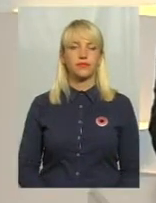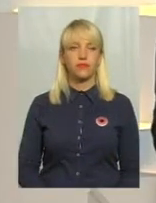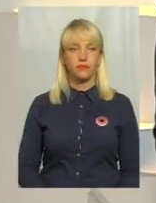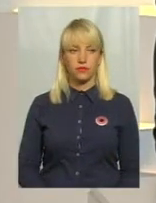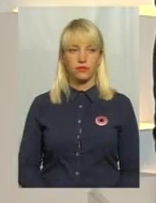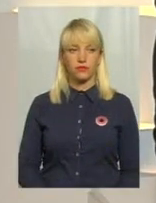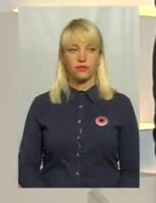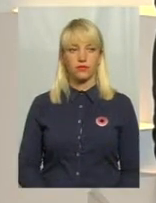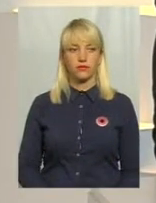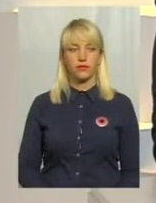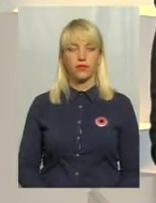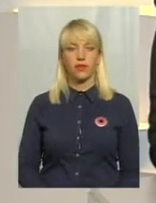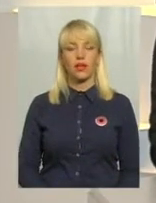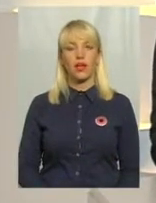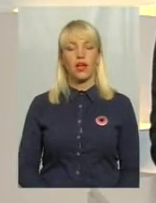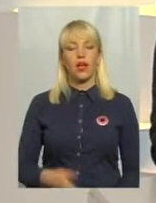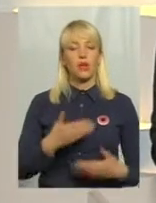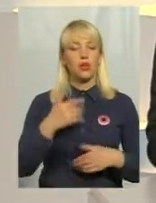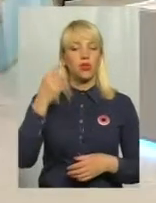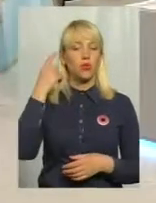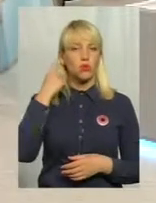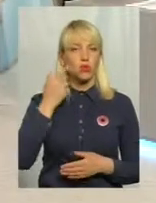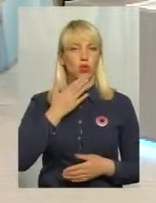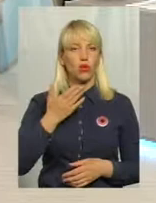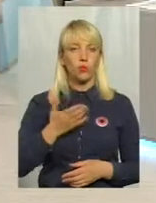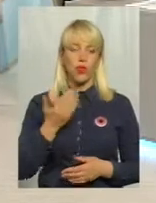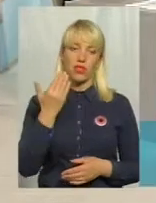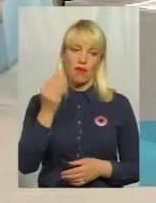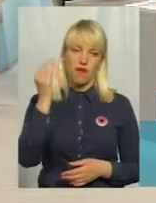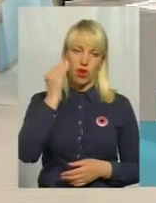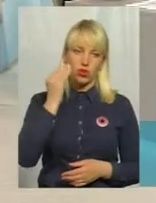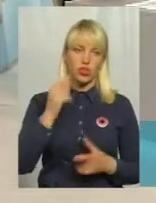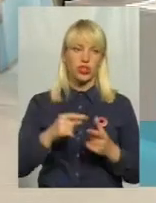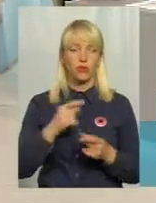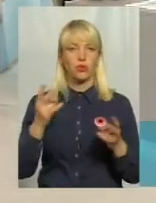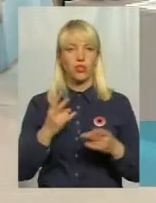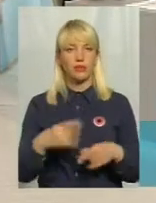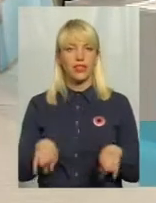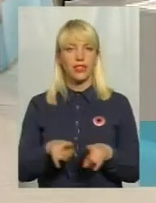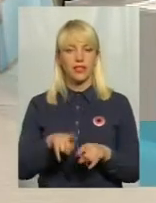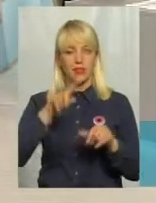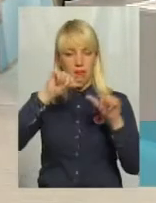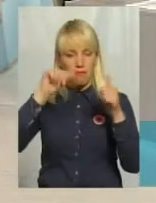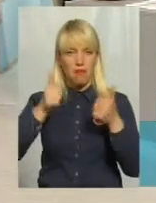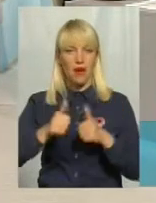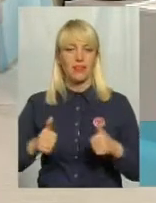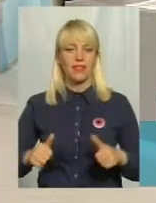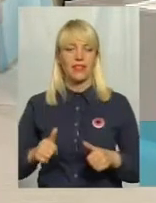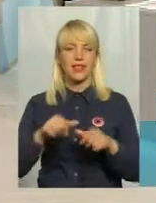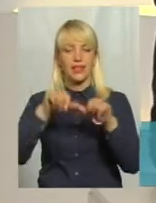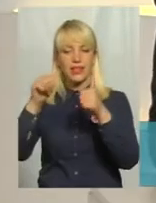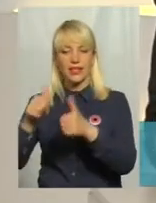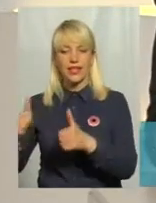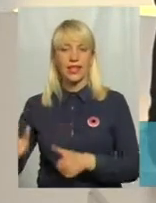Пане Андрій, ось ми чули коментар. А на вашу думку, чи потрібно через отакі пам'ятники, які є і пам'ятки, яких